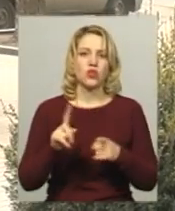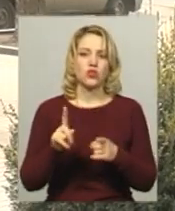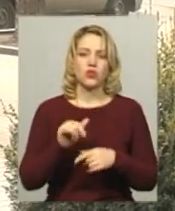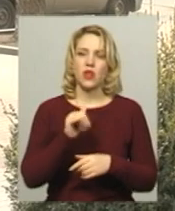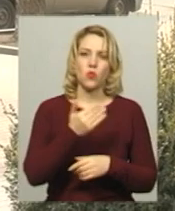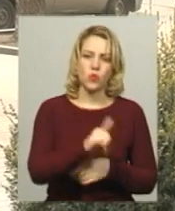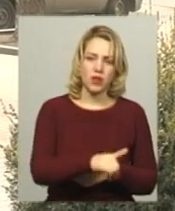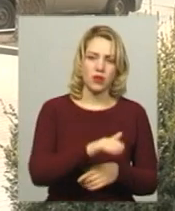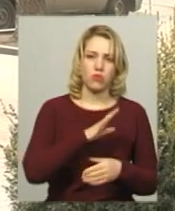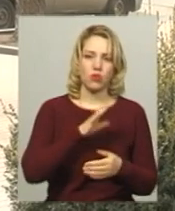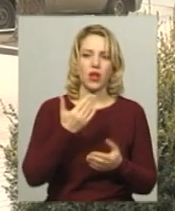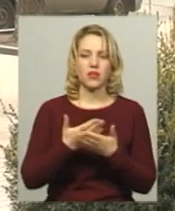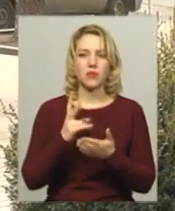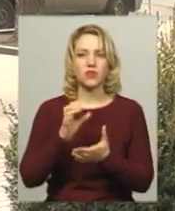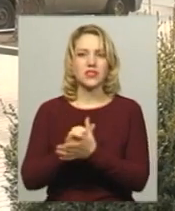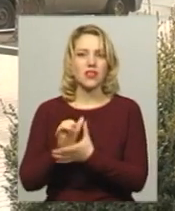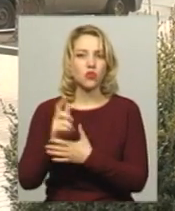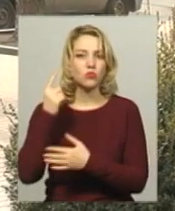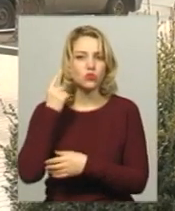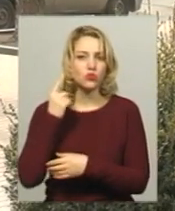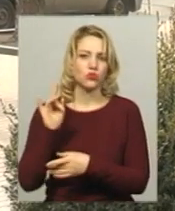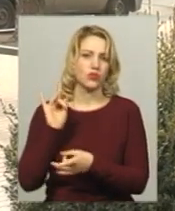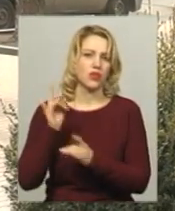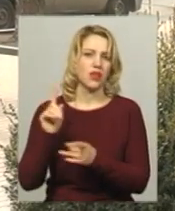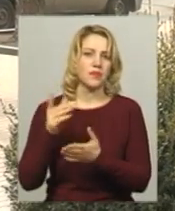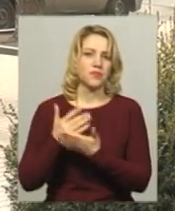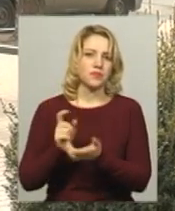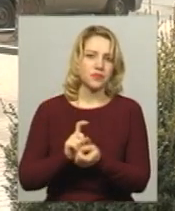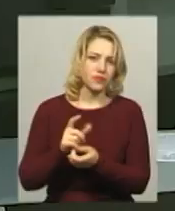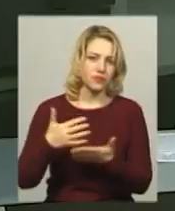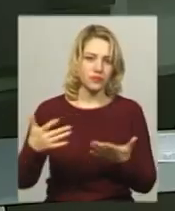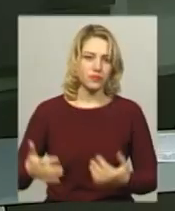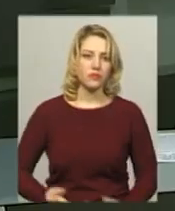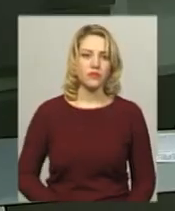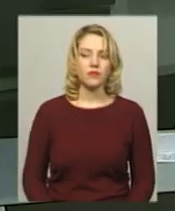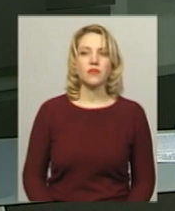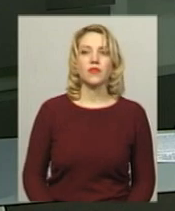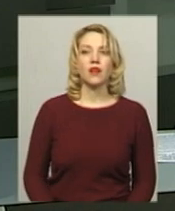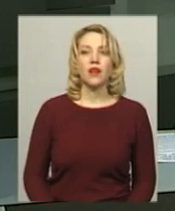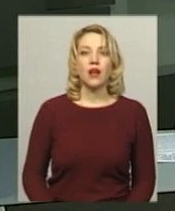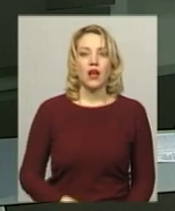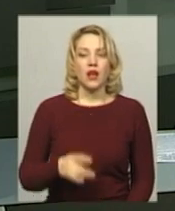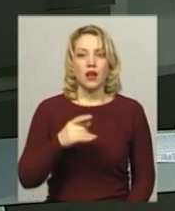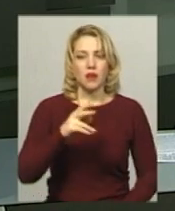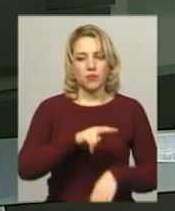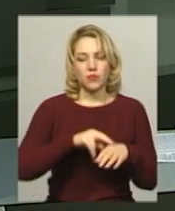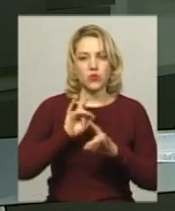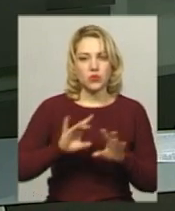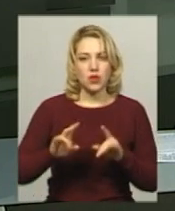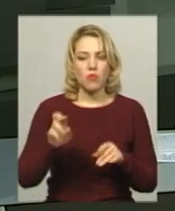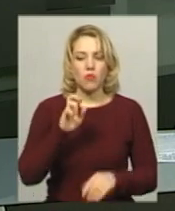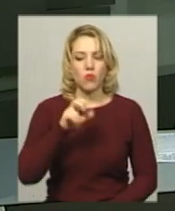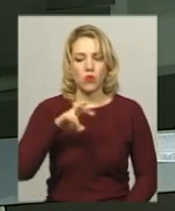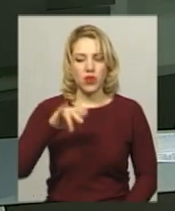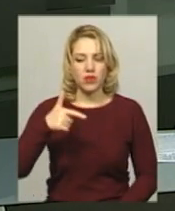а в їхніх знайомих, або щось вони чули, друзі розказували. Максим Рижий додає, булінг карається